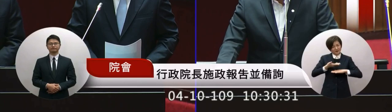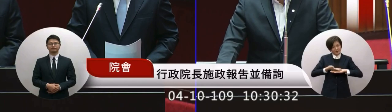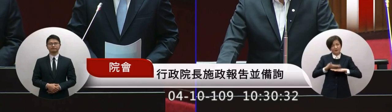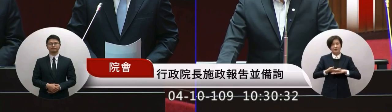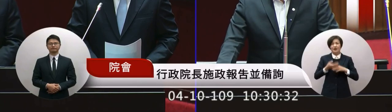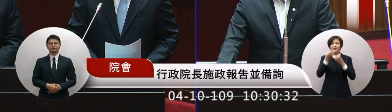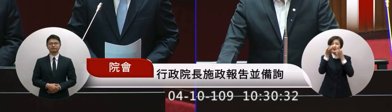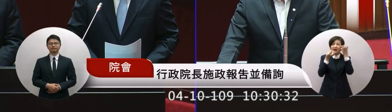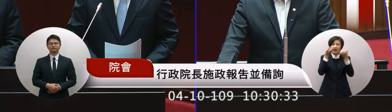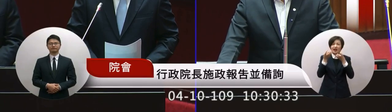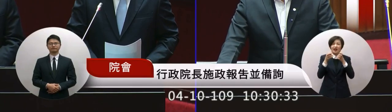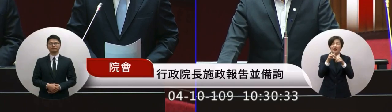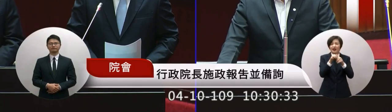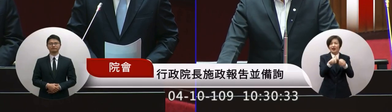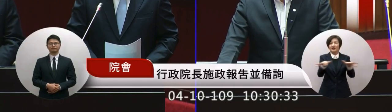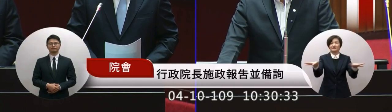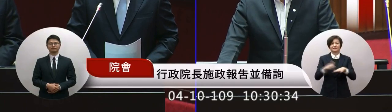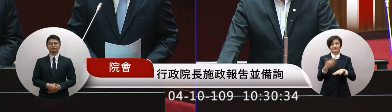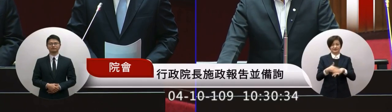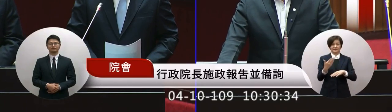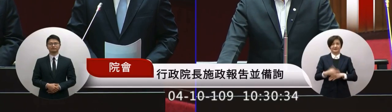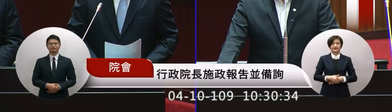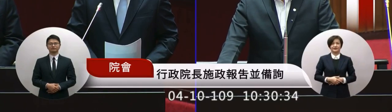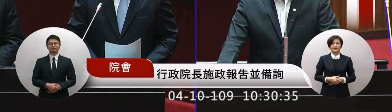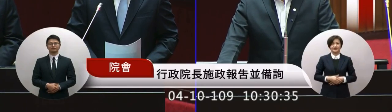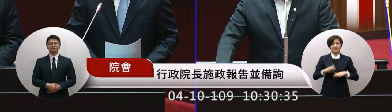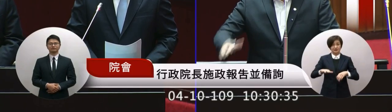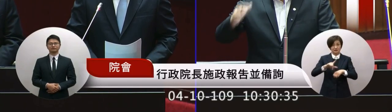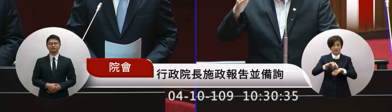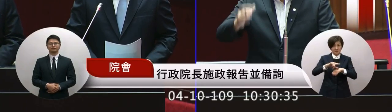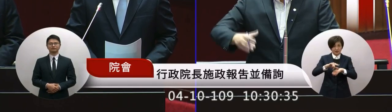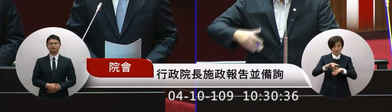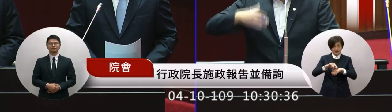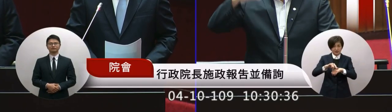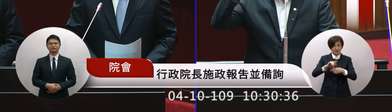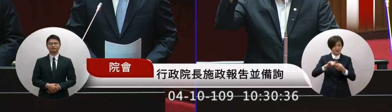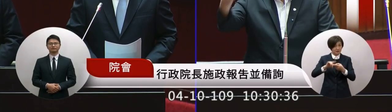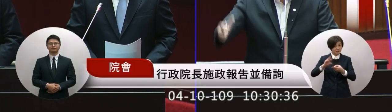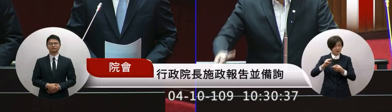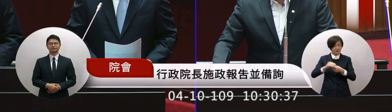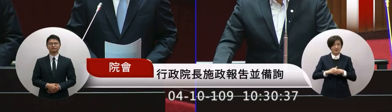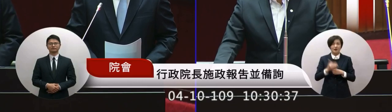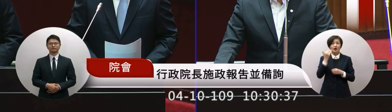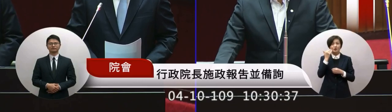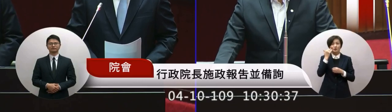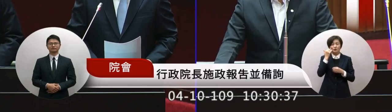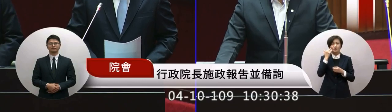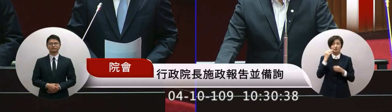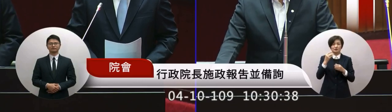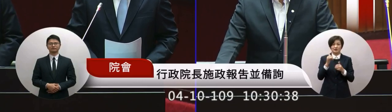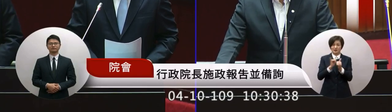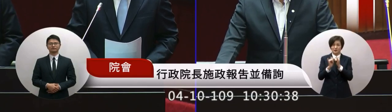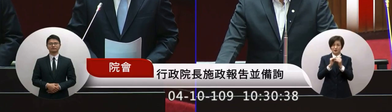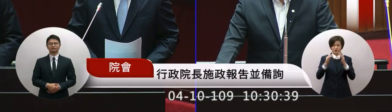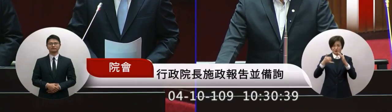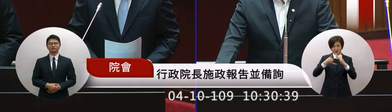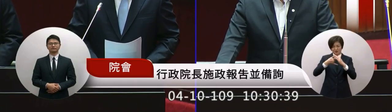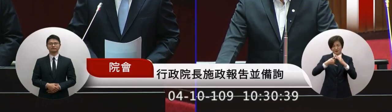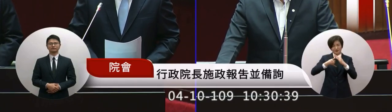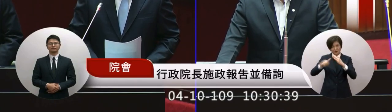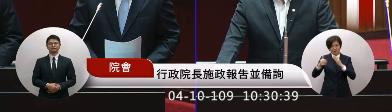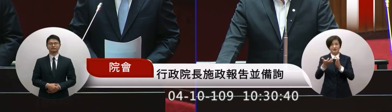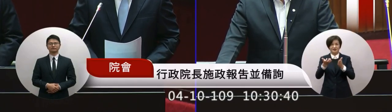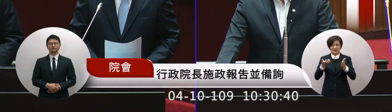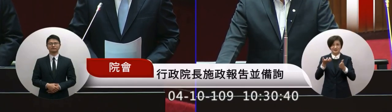飛沫傳染所以現在這個時機是不是如果全民人民要出遊的話我們在五一的時候